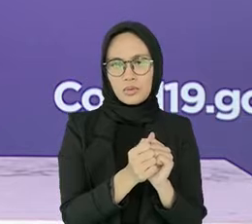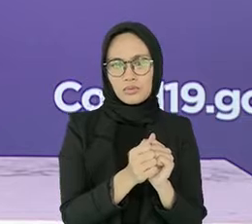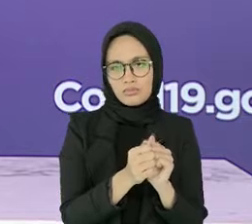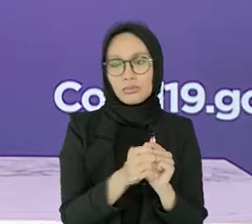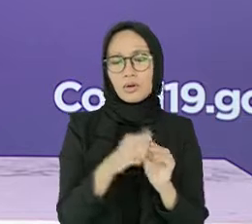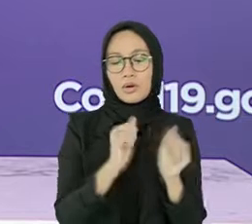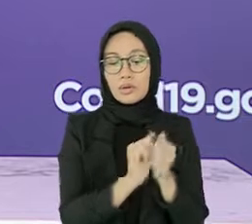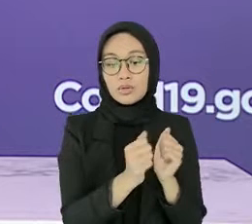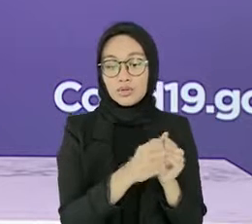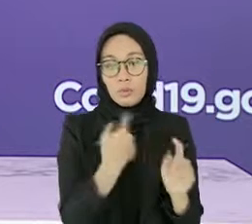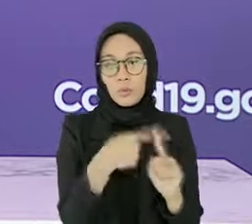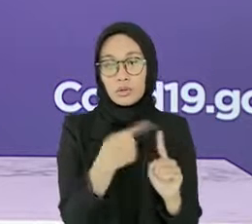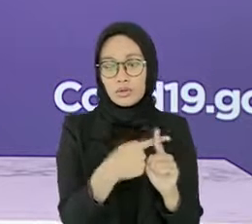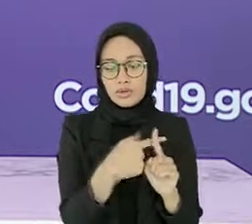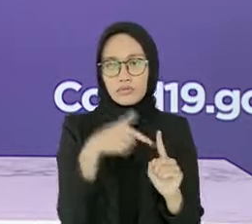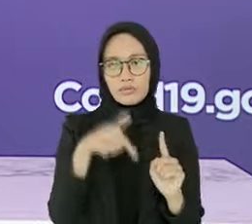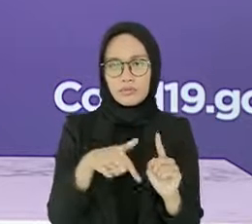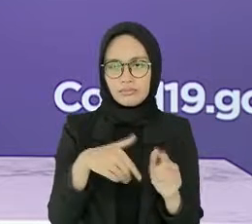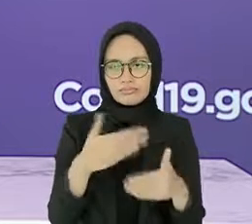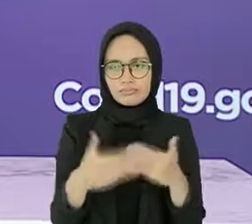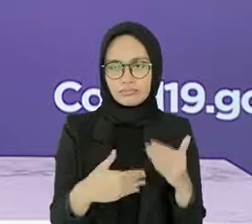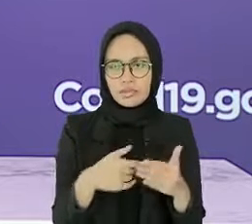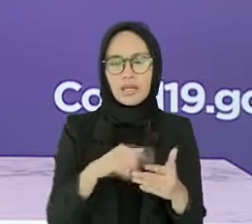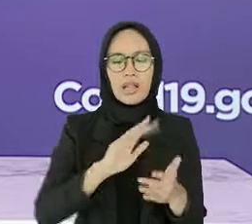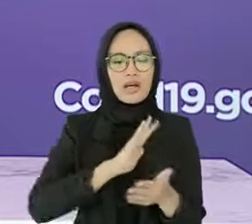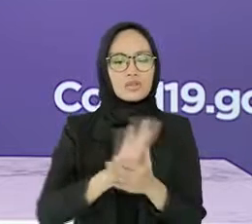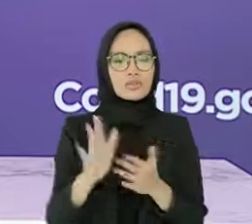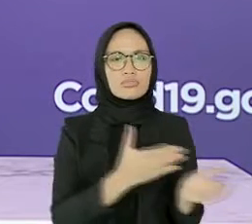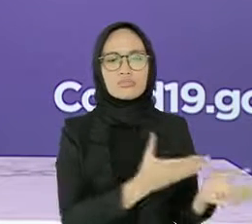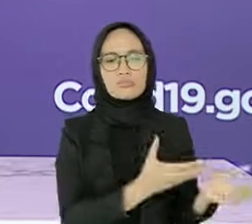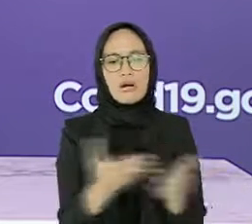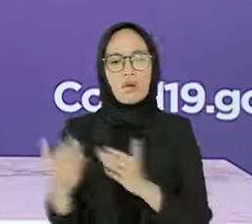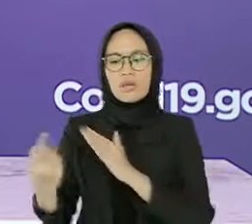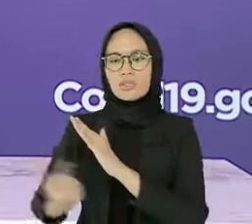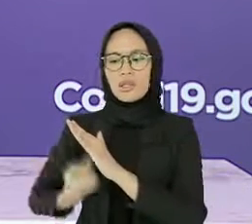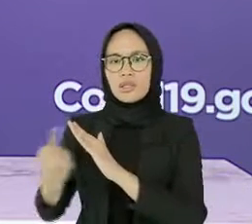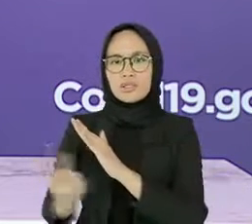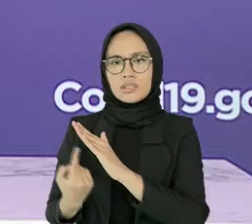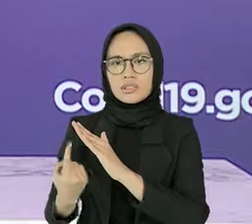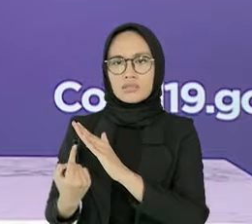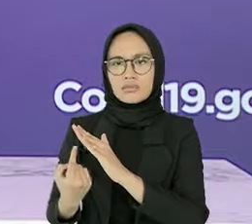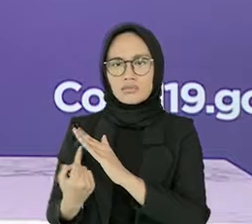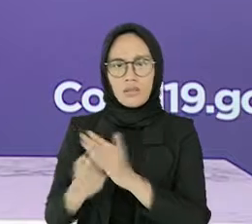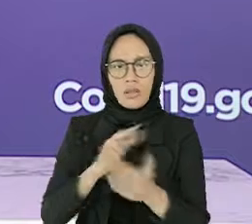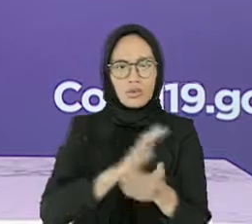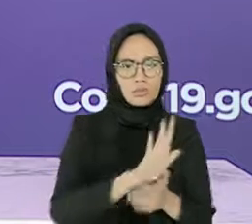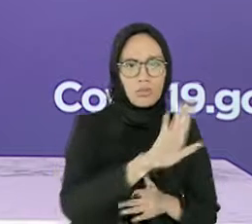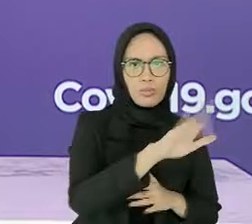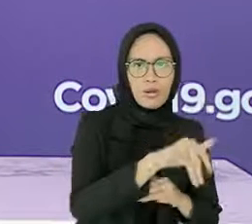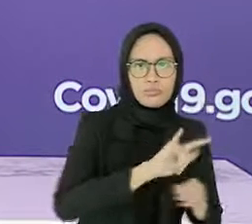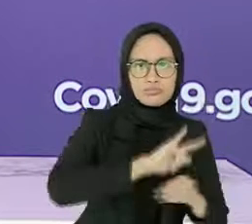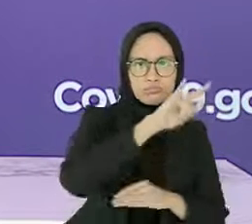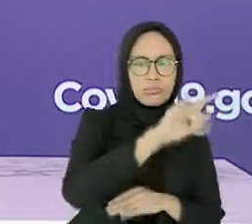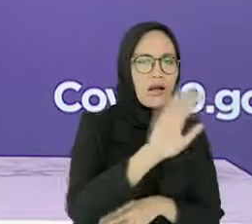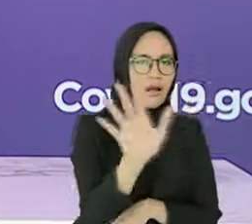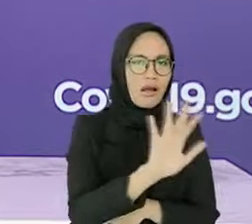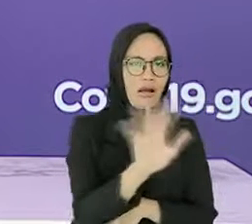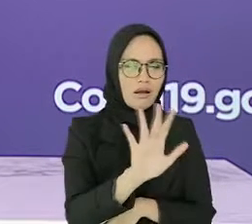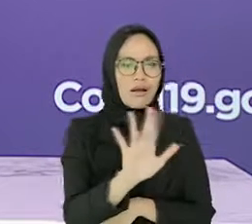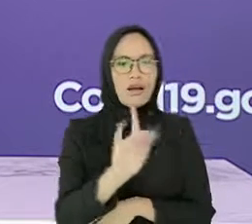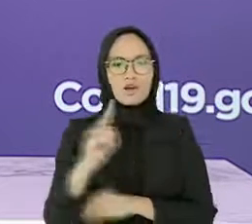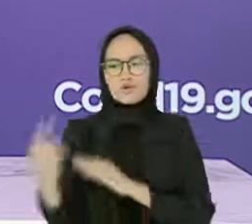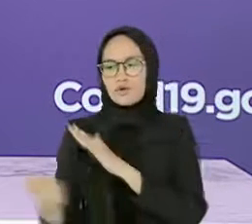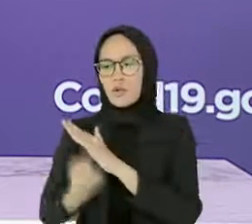20 berlangsung akan langsung diisolasi di tempat sebelum diizinkan pulang ke daerah asal sampai hasil